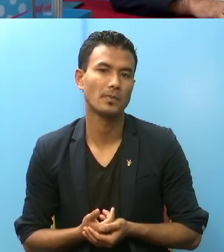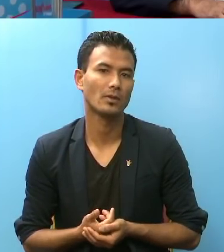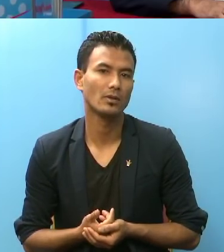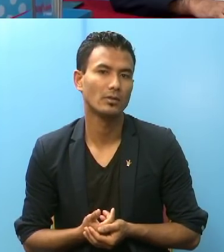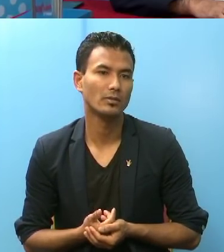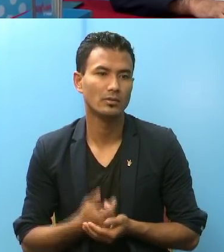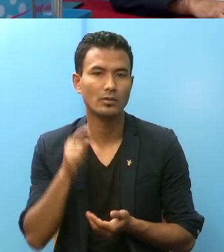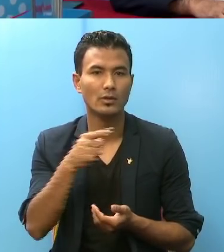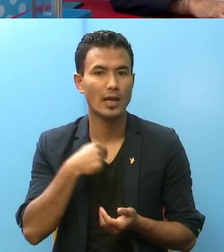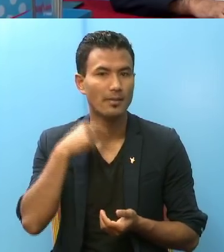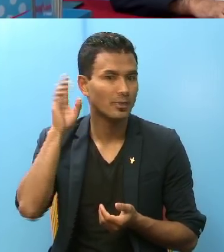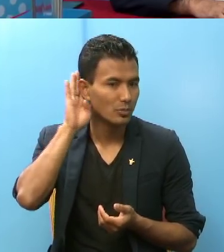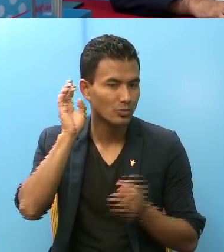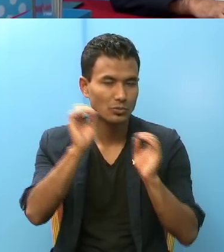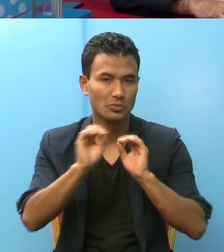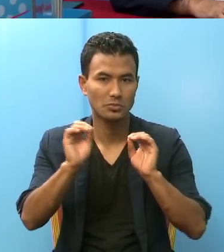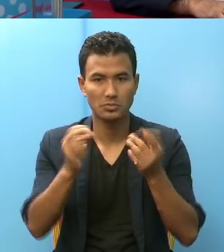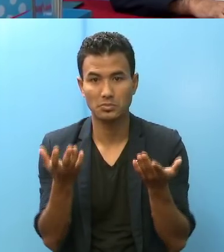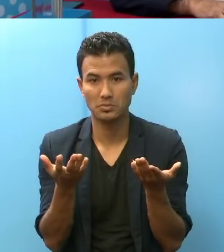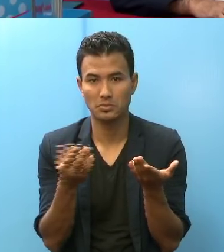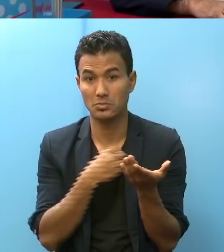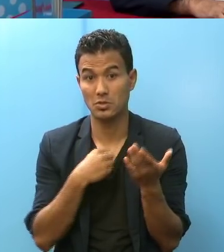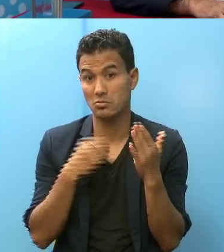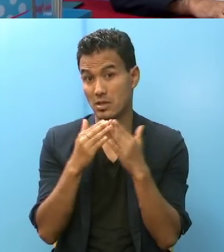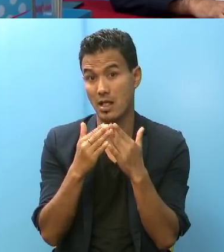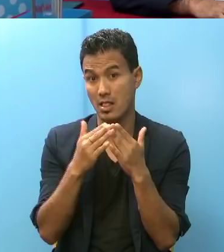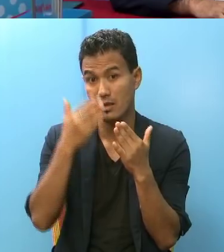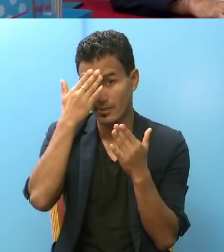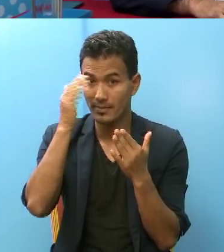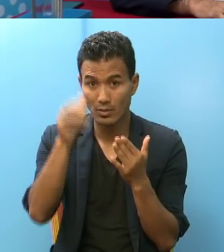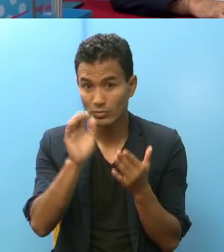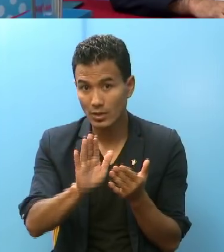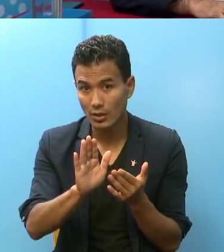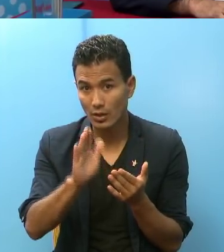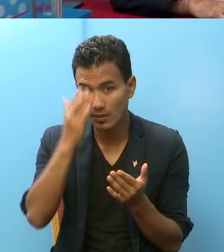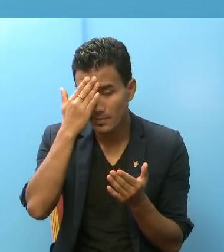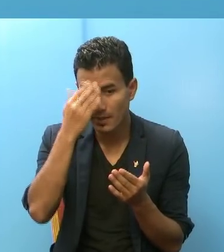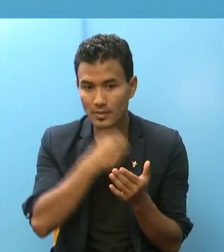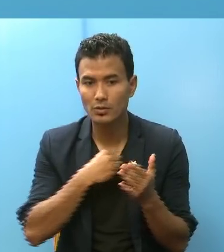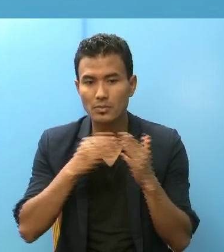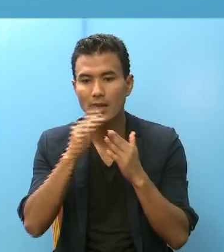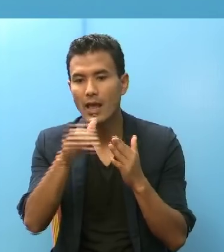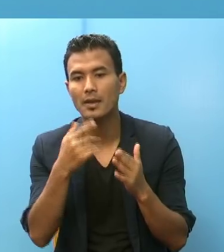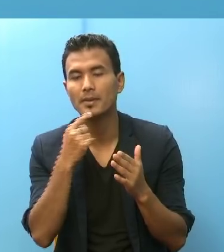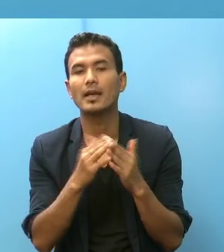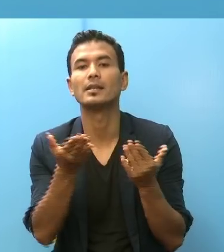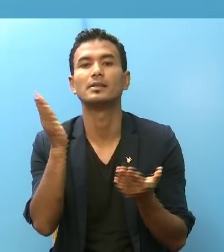अब यो तर्मी संदेन उसने को अस्पताल मात बिरामी उस्पताल नाय का जानीत